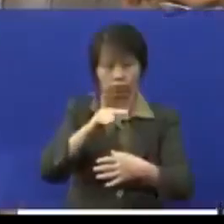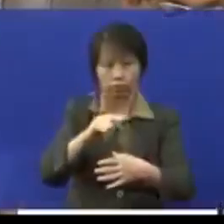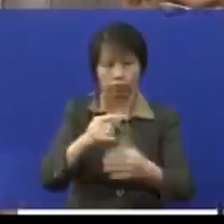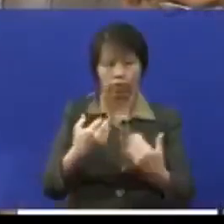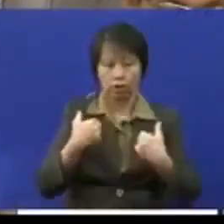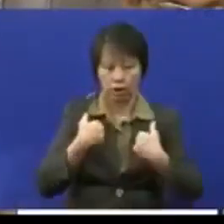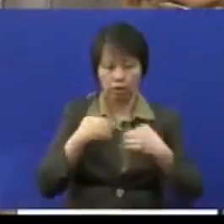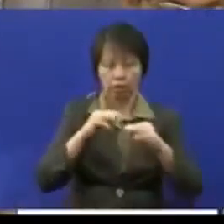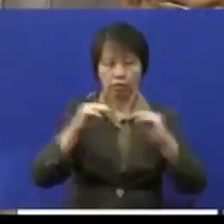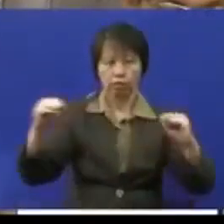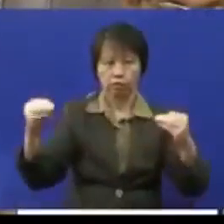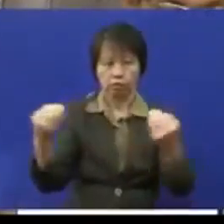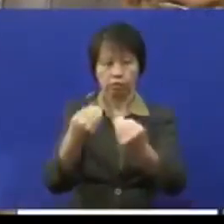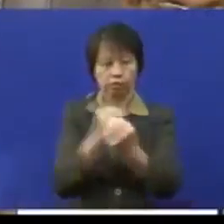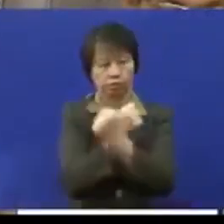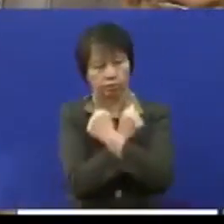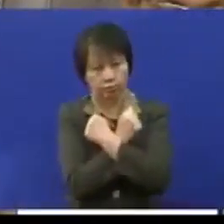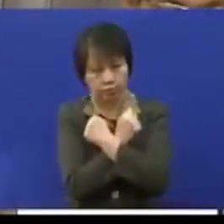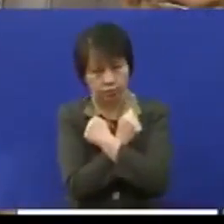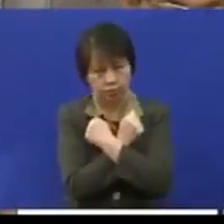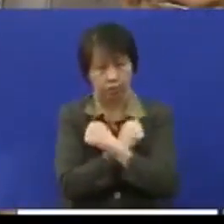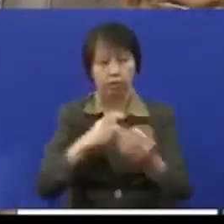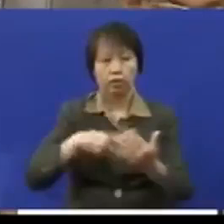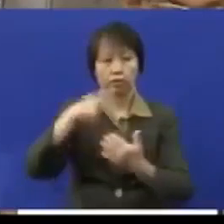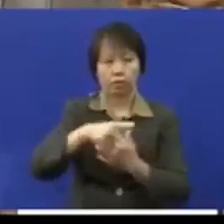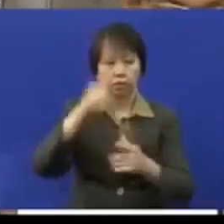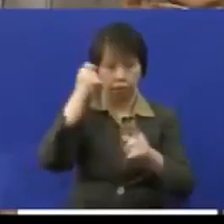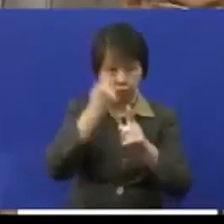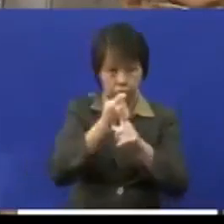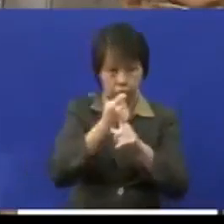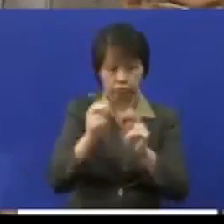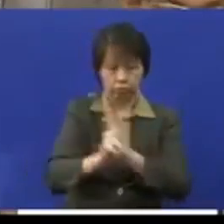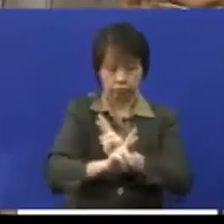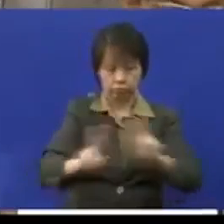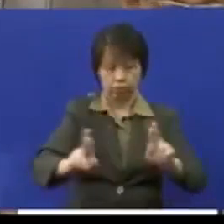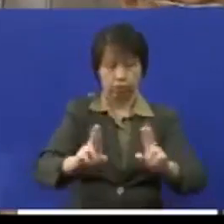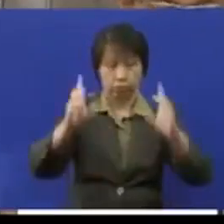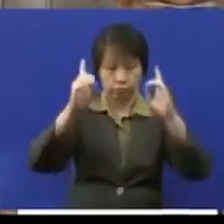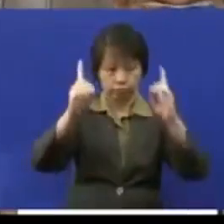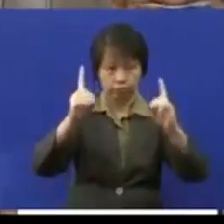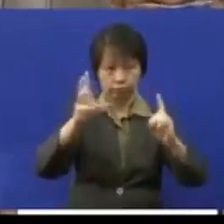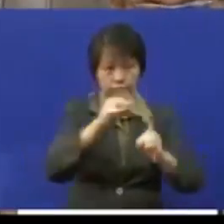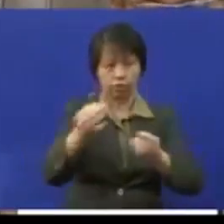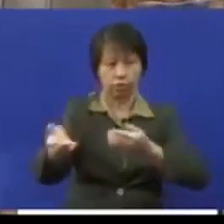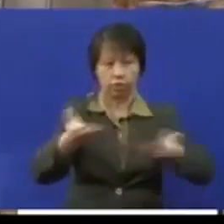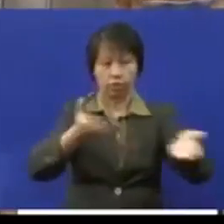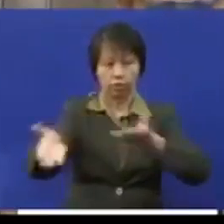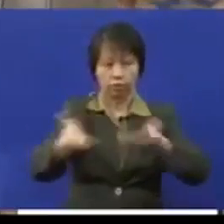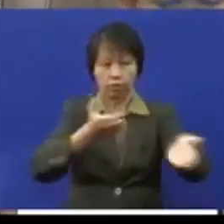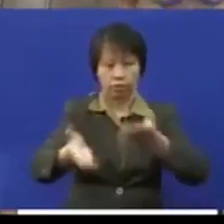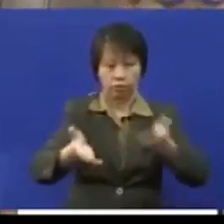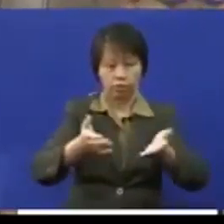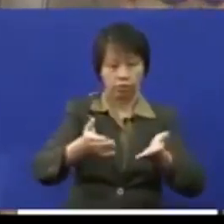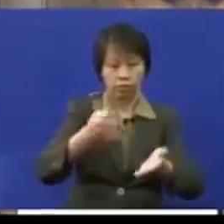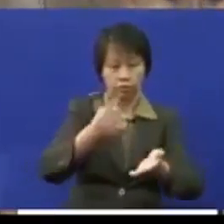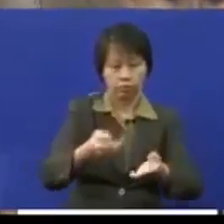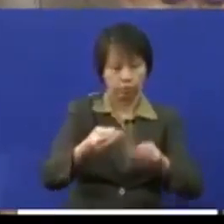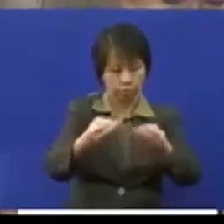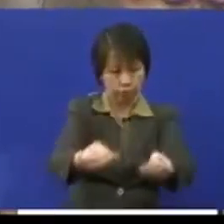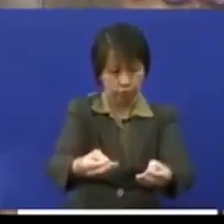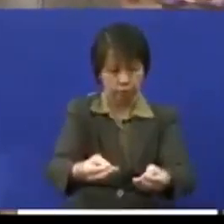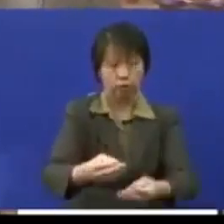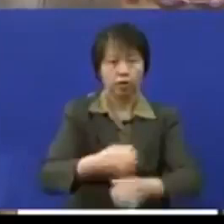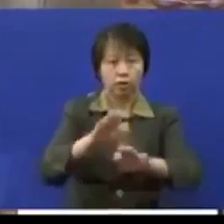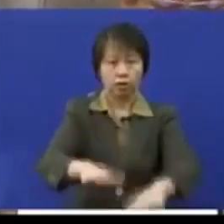mewujudkan masyarakat penyayang program ini bertujuan untuk menyediakan pendidikan dan perkhidmatan terapi yang diperlukan oleh